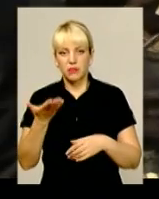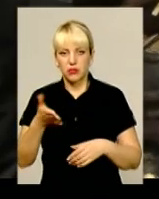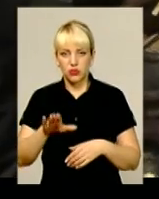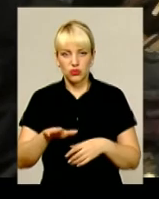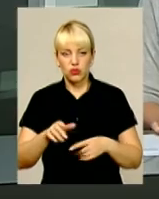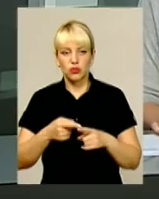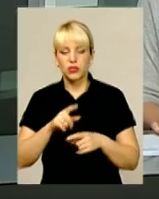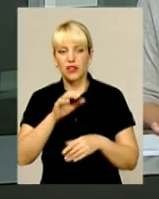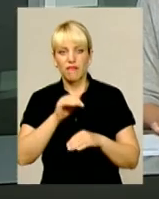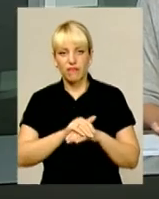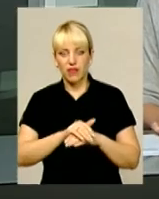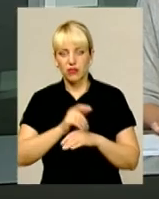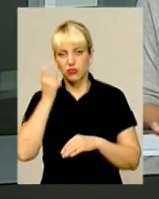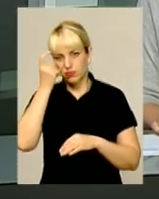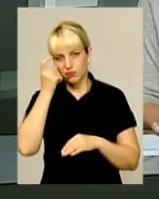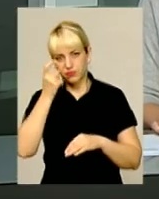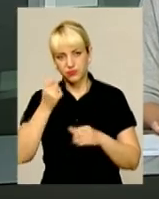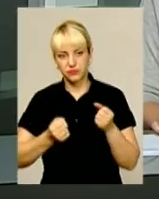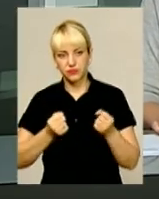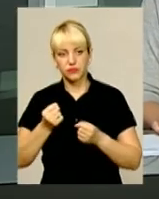фактом кермування у нетверезому стані.